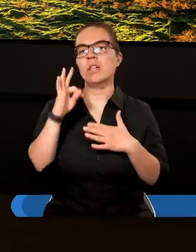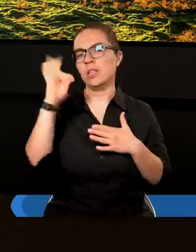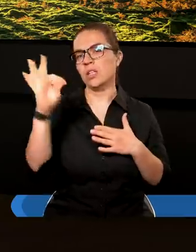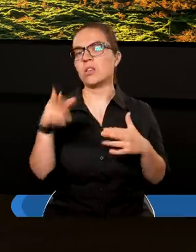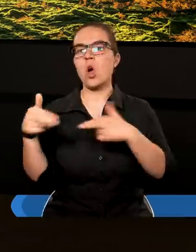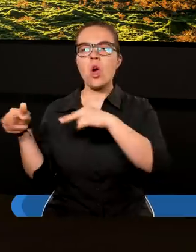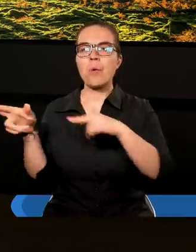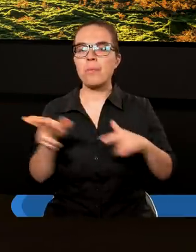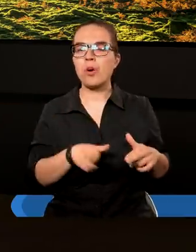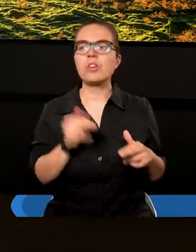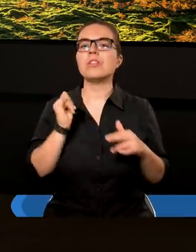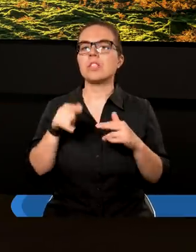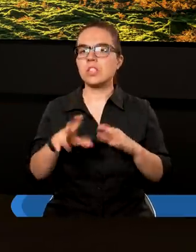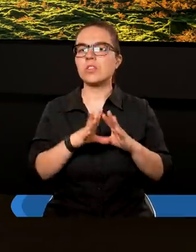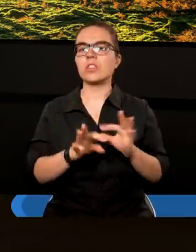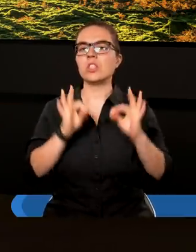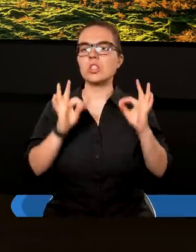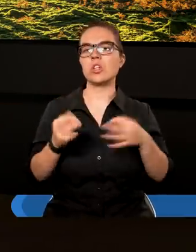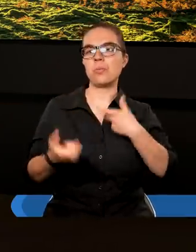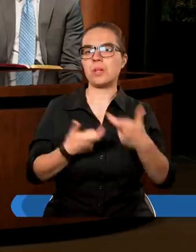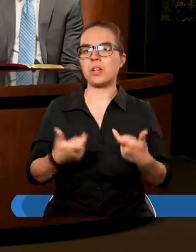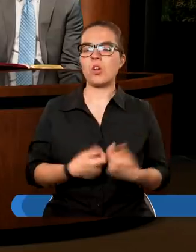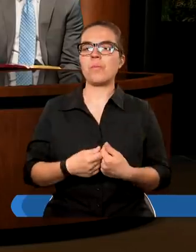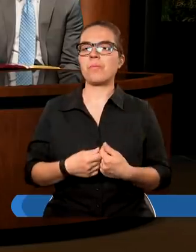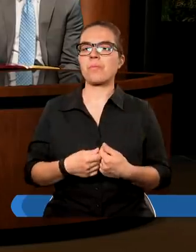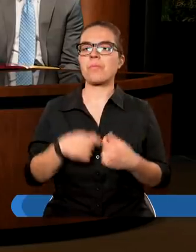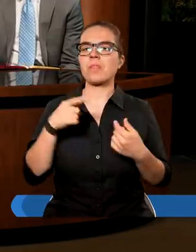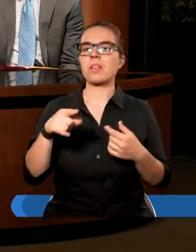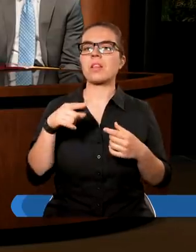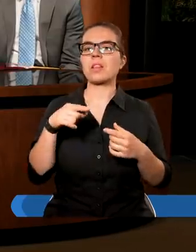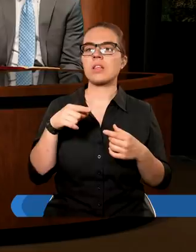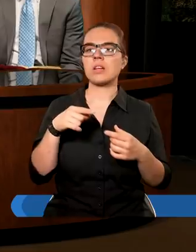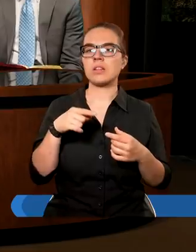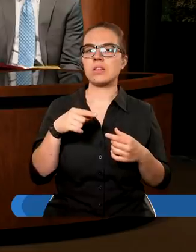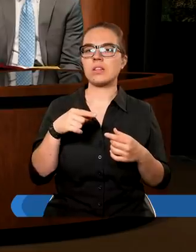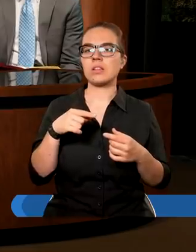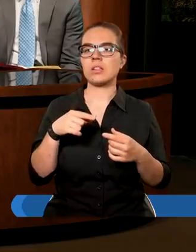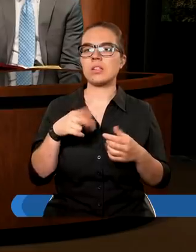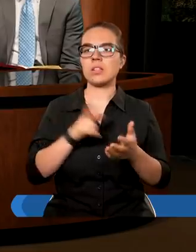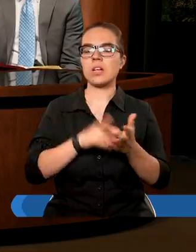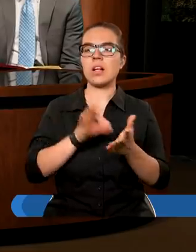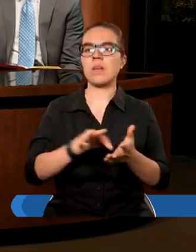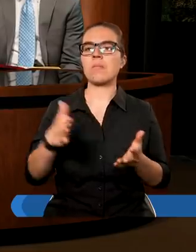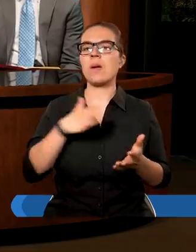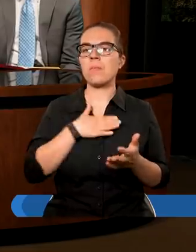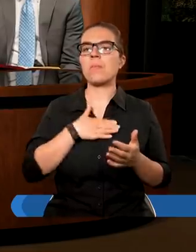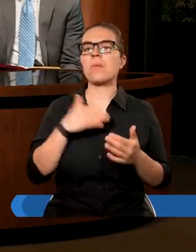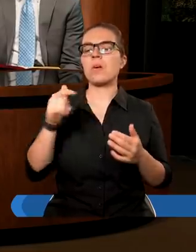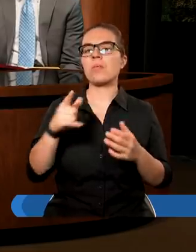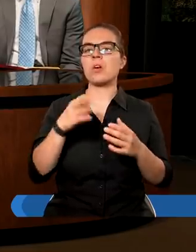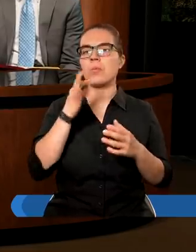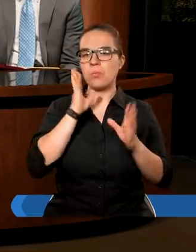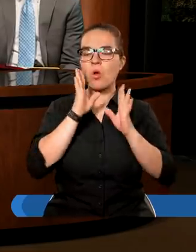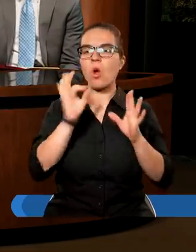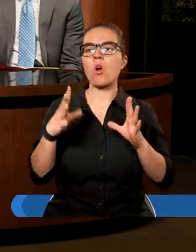Jego powrót. Co znajdujemy w tym dwudziestym piątym rozdziale? Kilka podobieństw. Tak. Na pewno mamy podobieństwo o dziesięciu